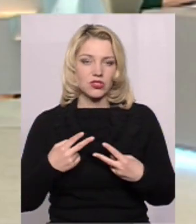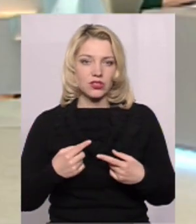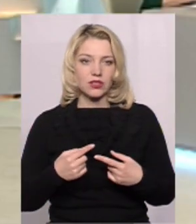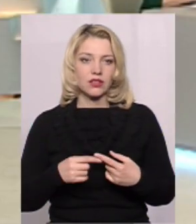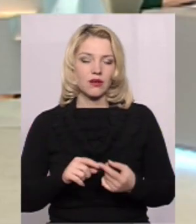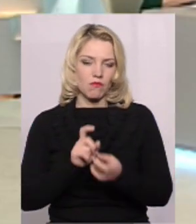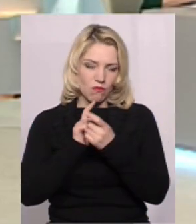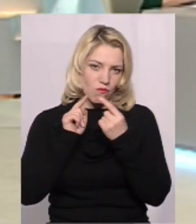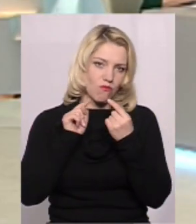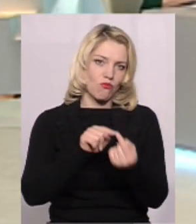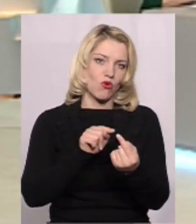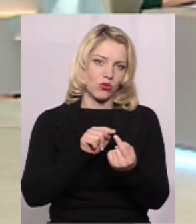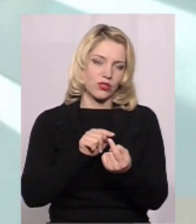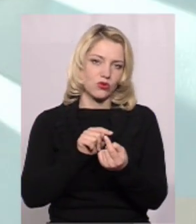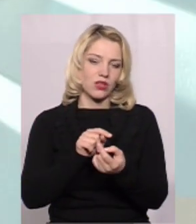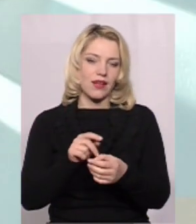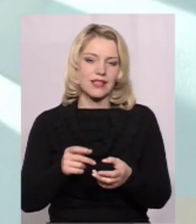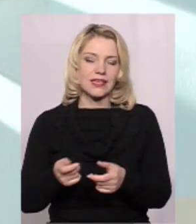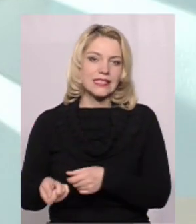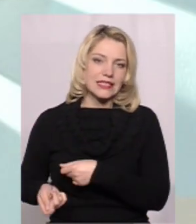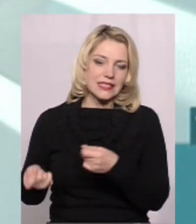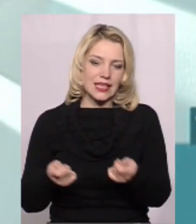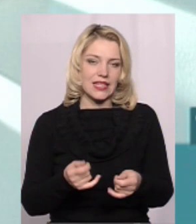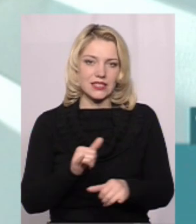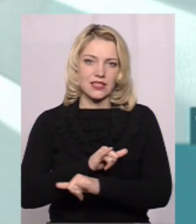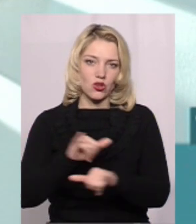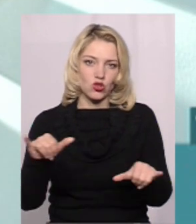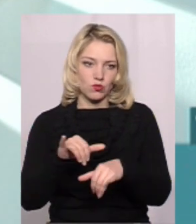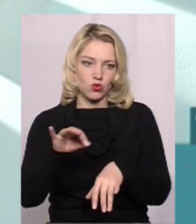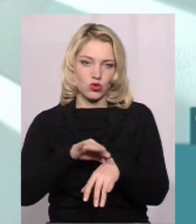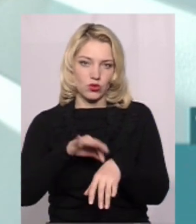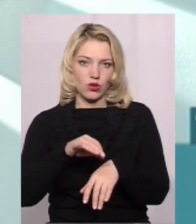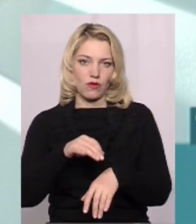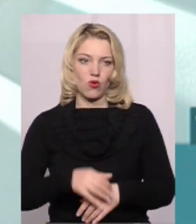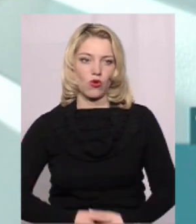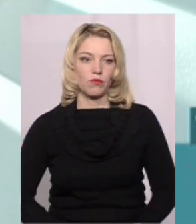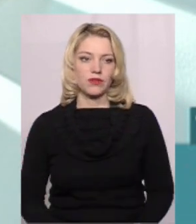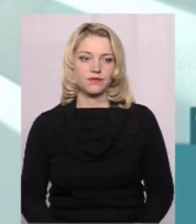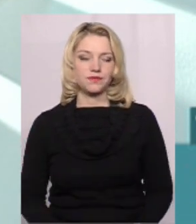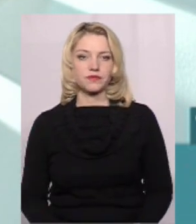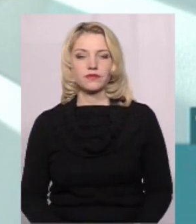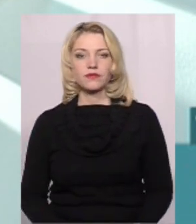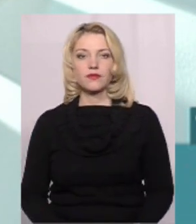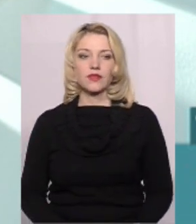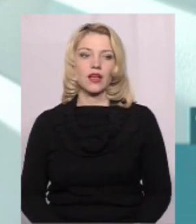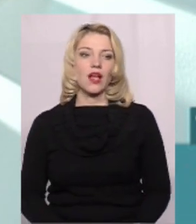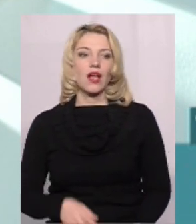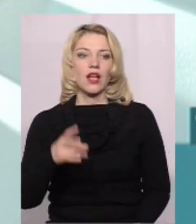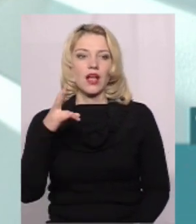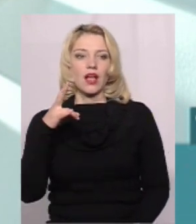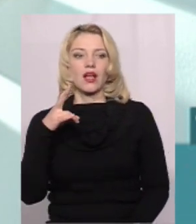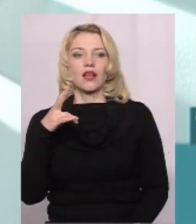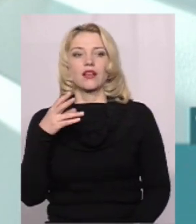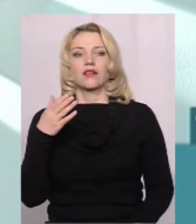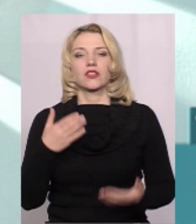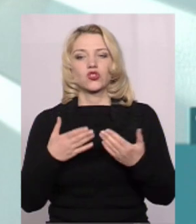протистояння занесенню та розповсюдженню збудника хвороби А скажіть, на фоні інших країн,